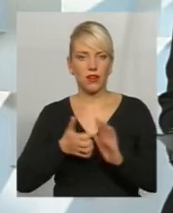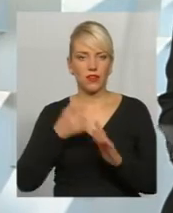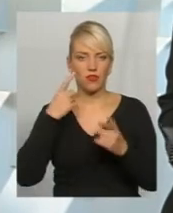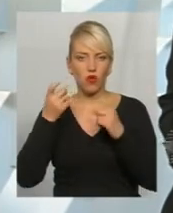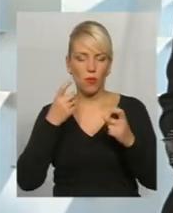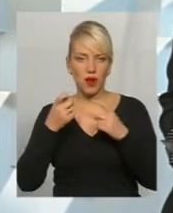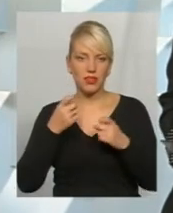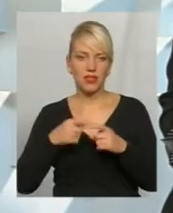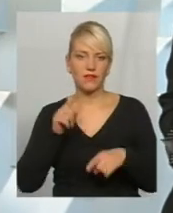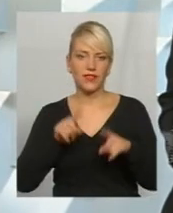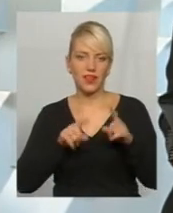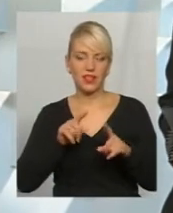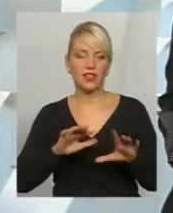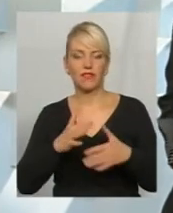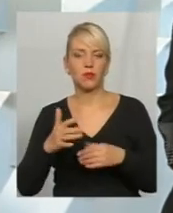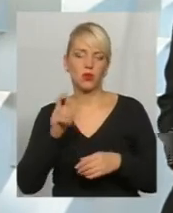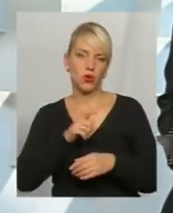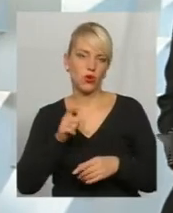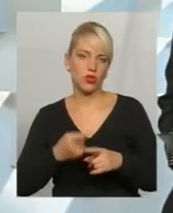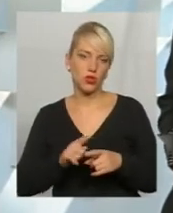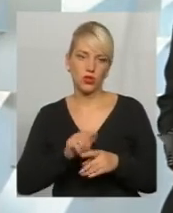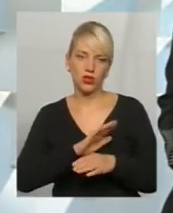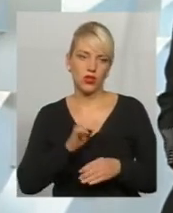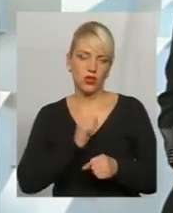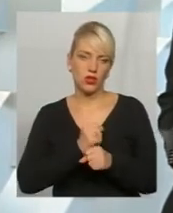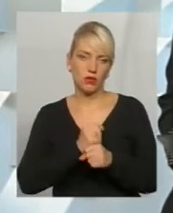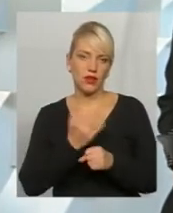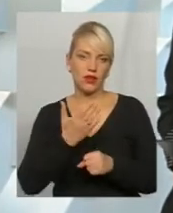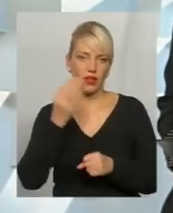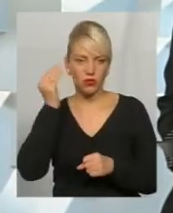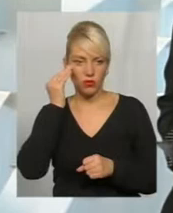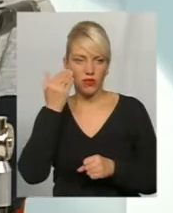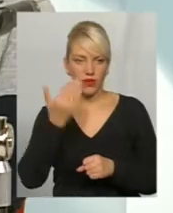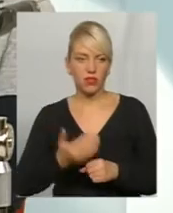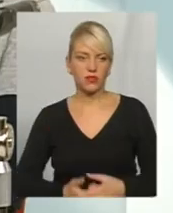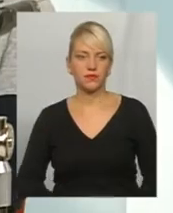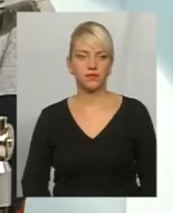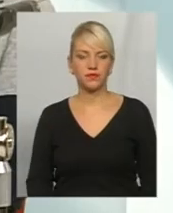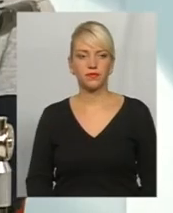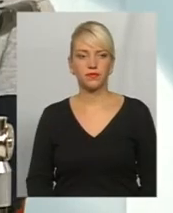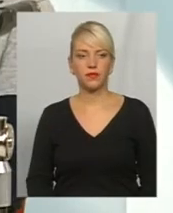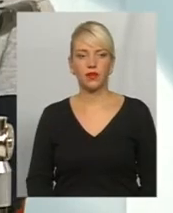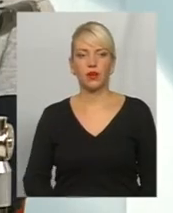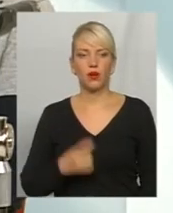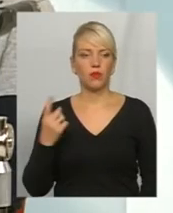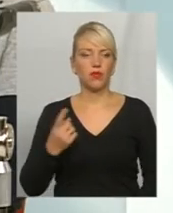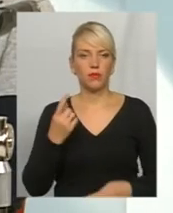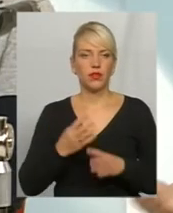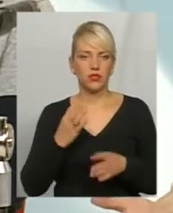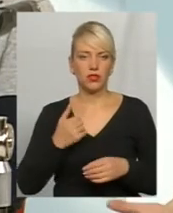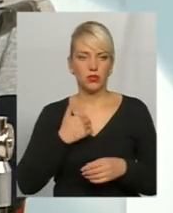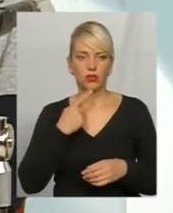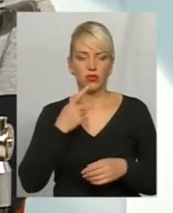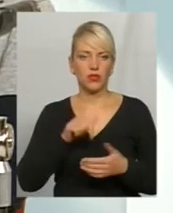деяких випадках люди цього не роблять. Яка ваша думка з цього? Ну, я, по-перше, хочу сказати, що головною